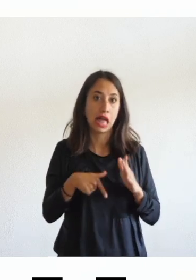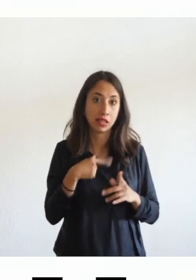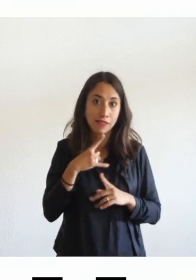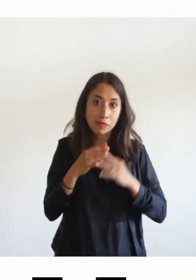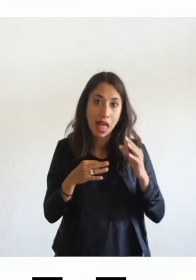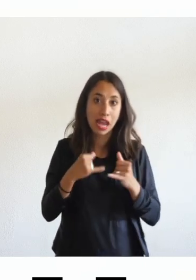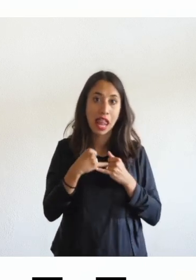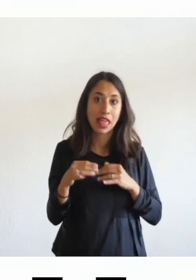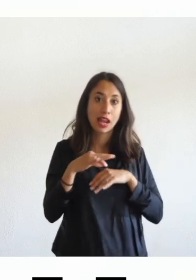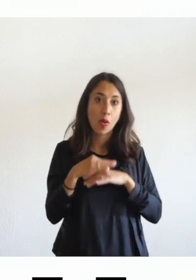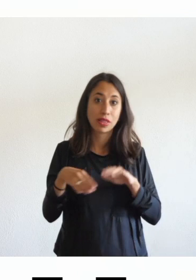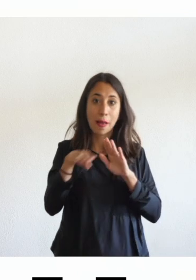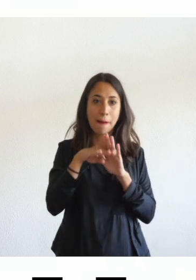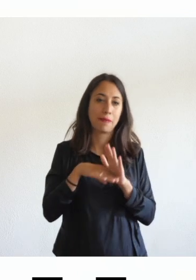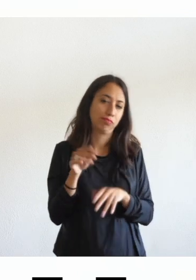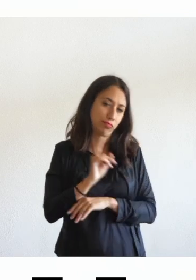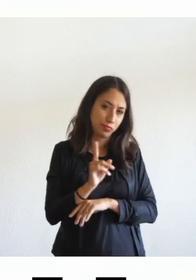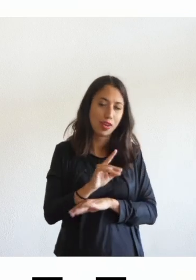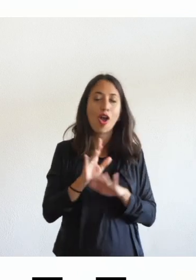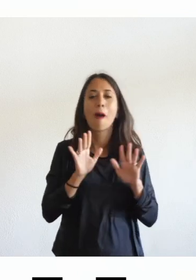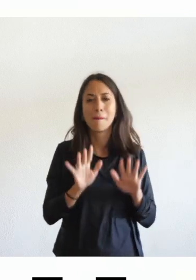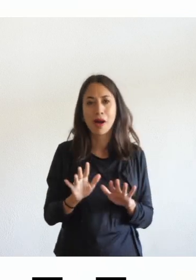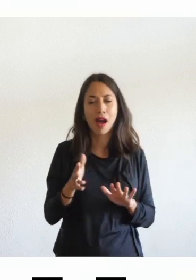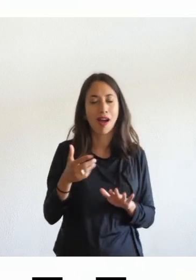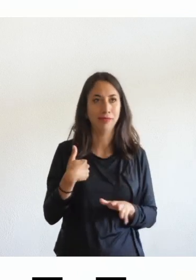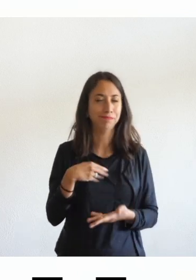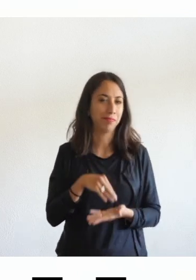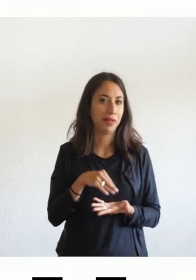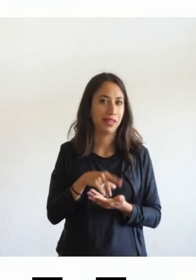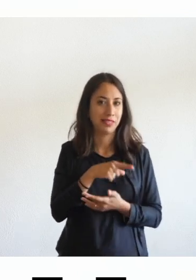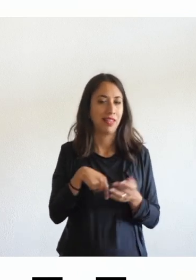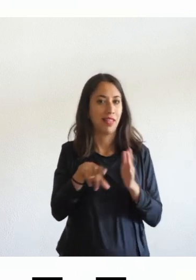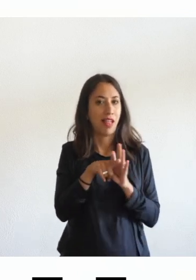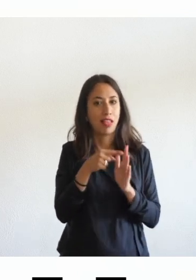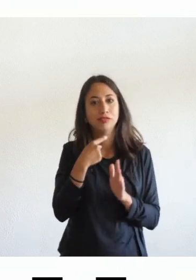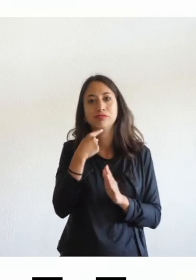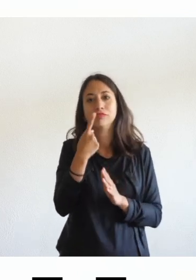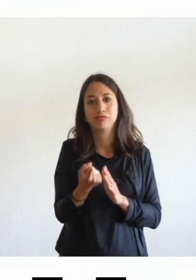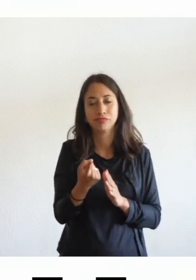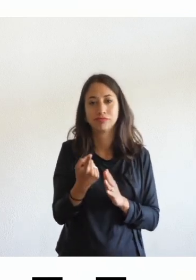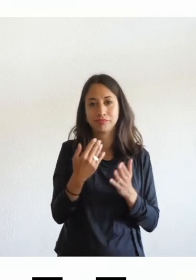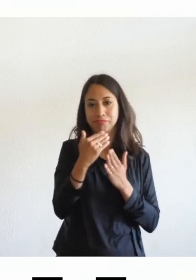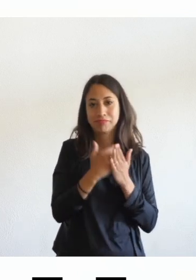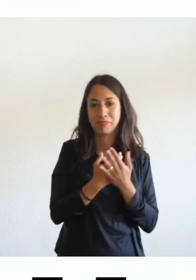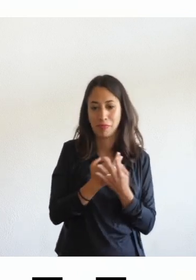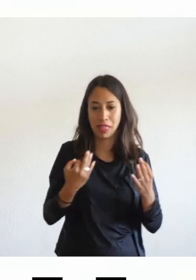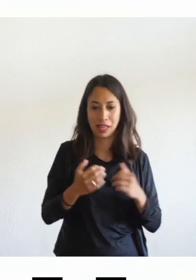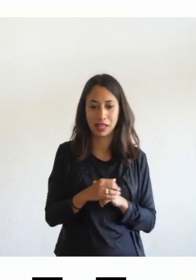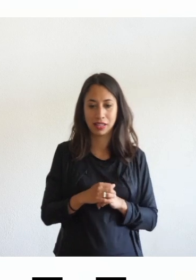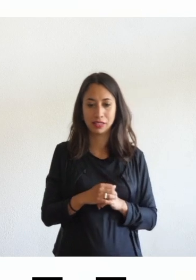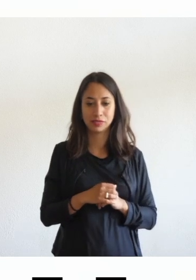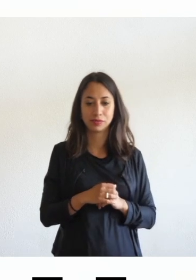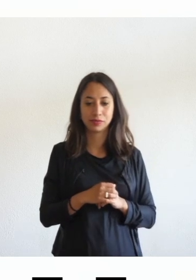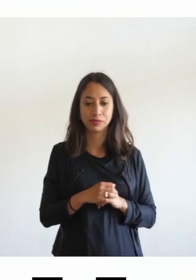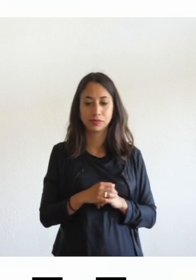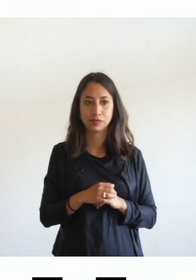tracciare quadri normativi che non vado fuori tema diciamo per quanto mi riguarda sarebbero in tema oggi ma fuori tema per me